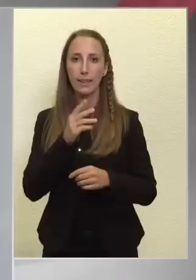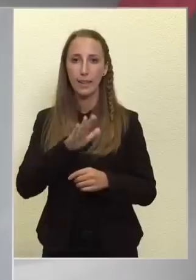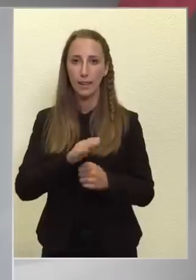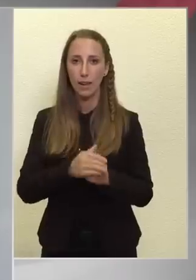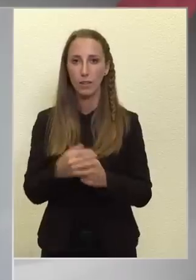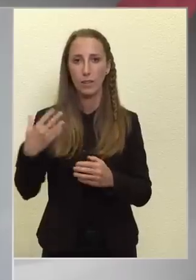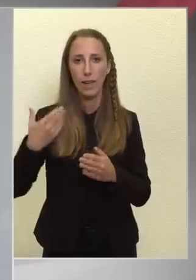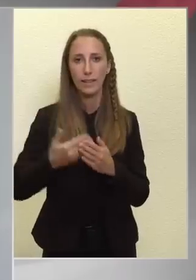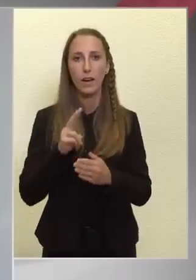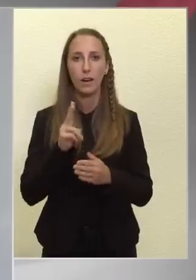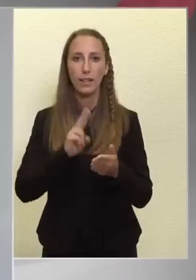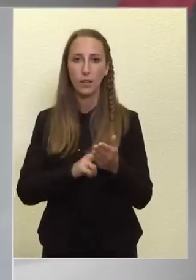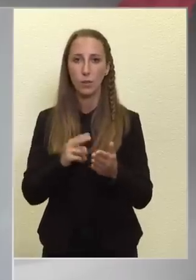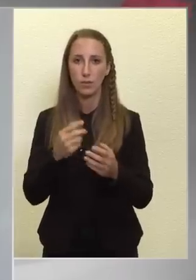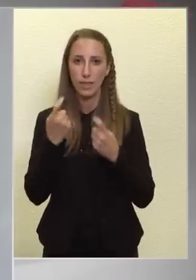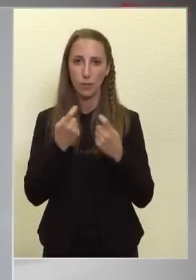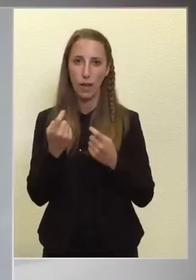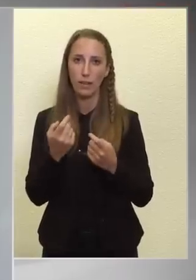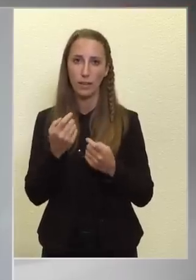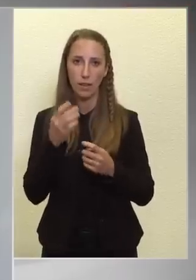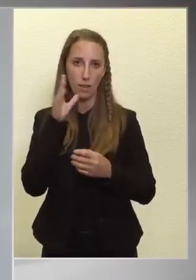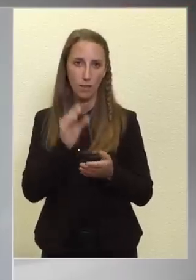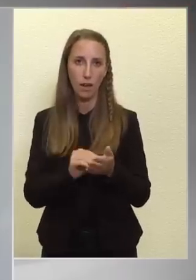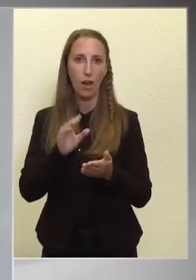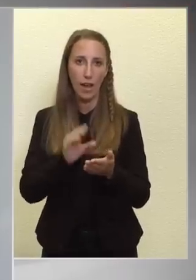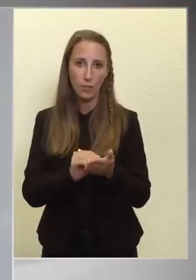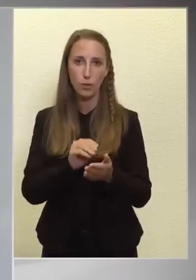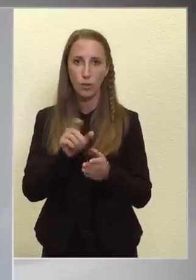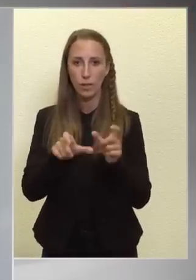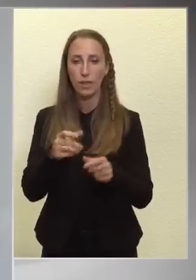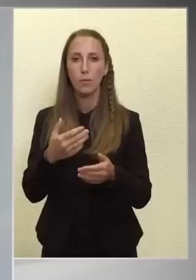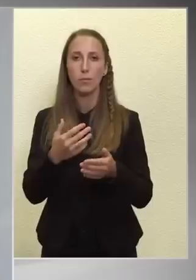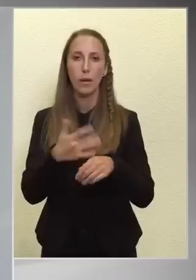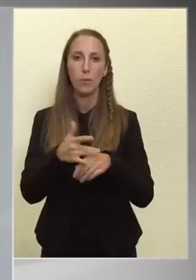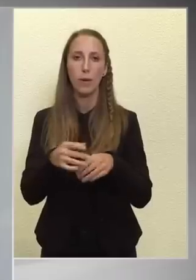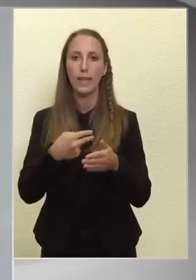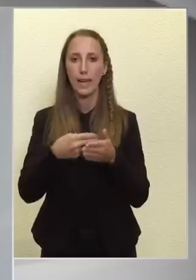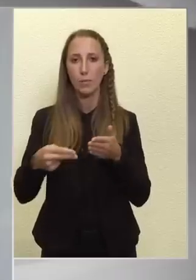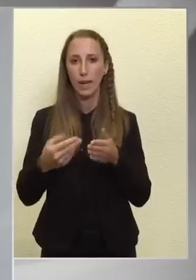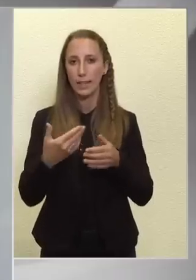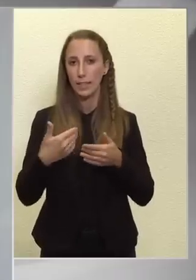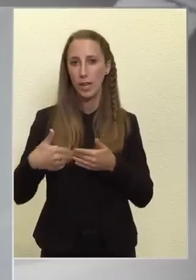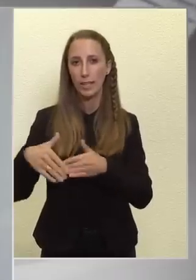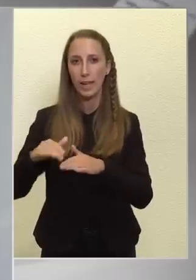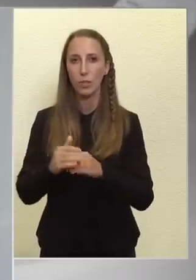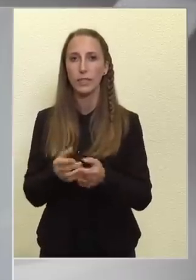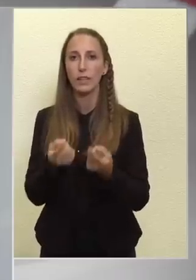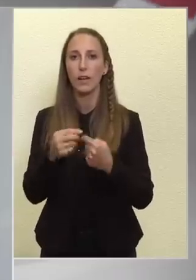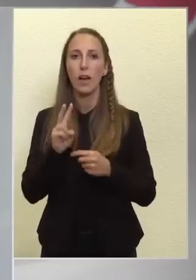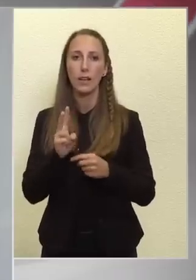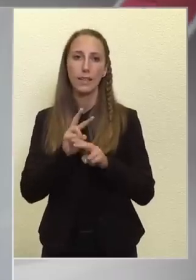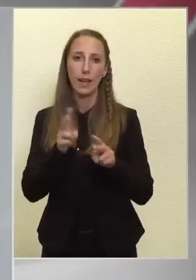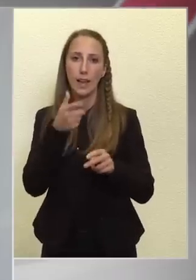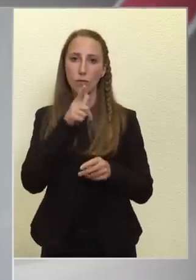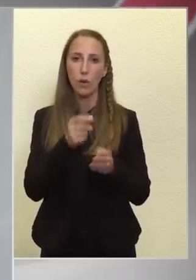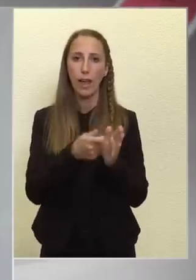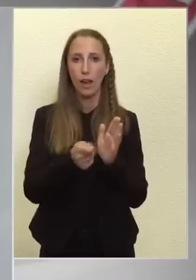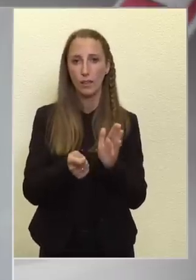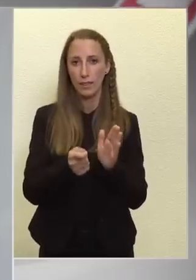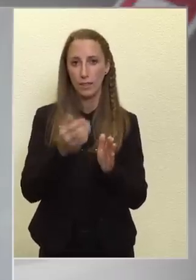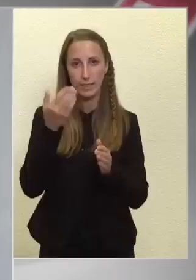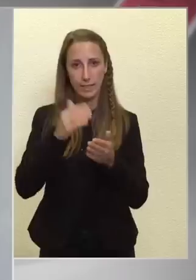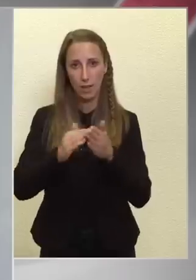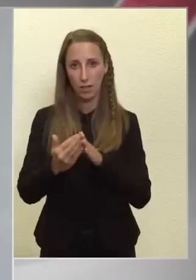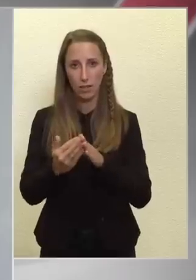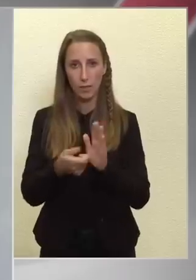akik jogszerűen laktak benne a lakásukban, azokat megpróbálták kiperelni és eltávolítani onnan, akiknek meg el kellett vonadni, az ingatlantok nem adták